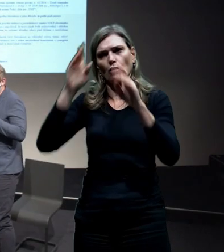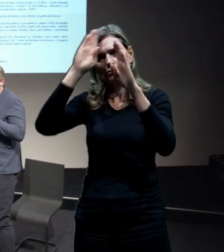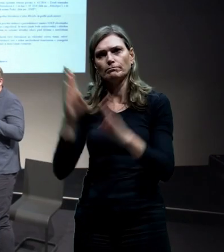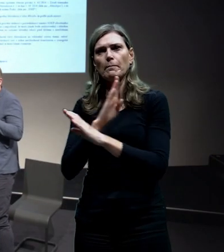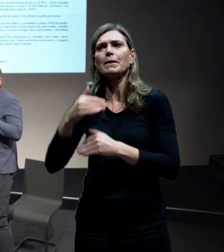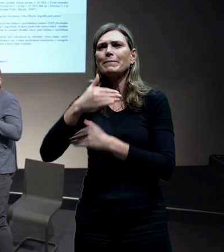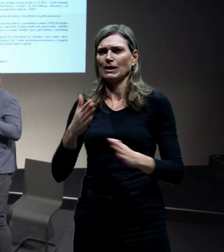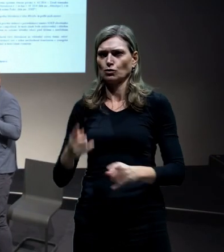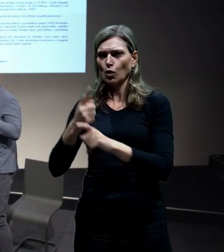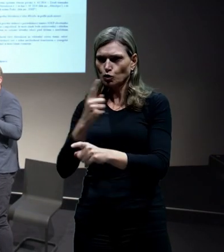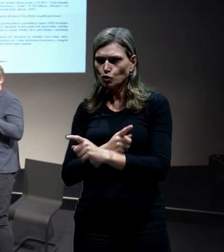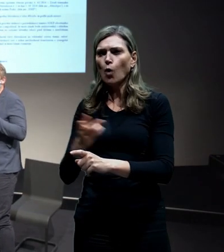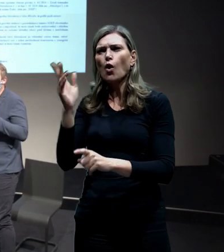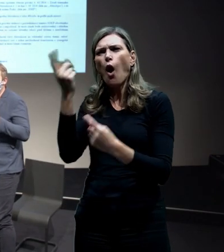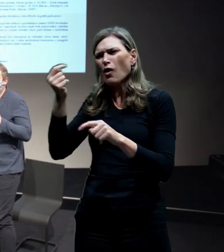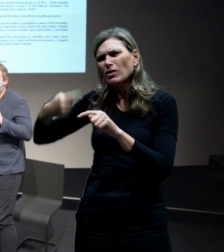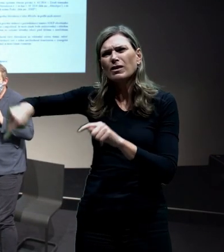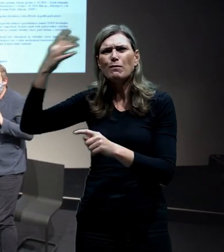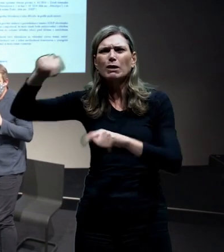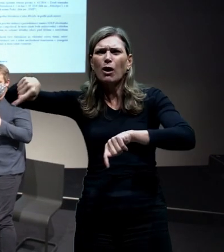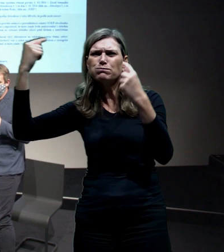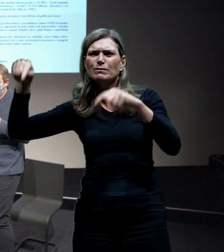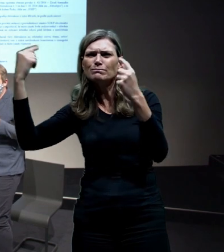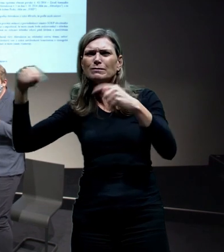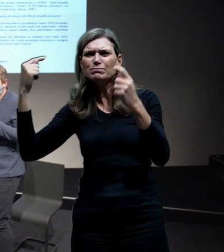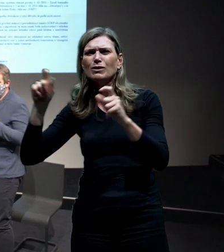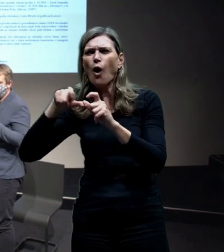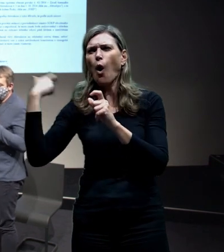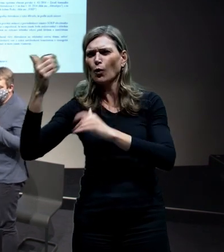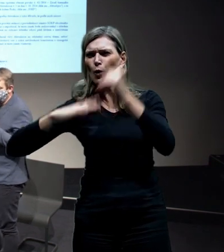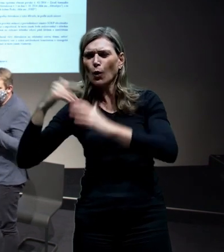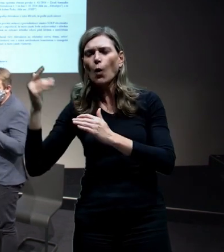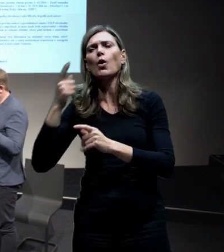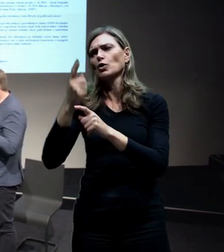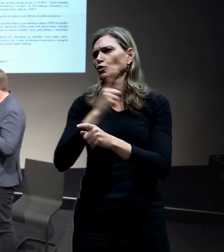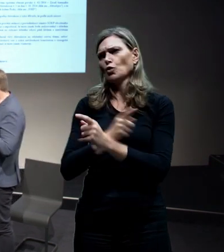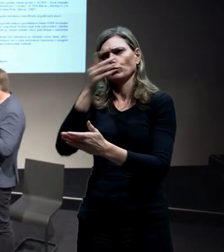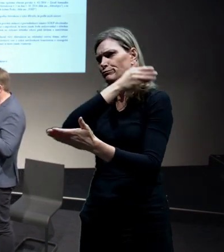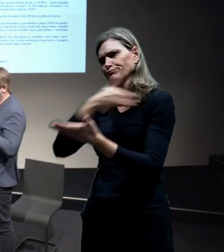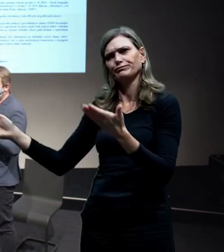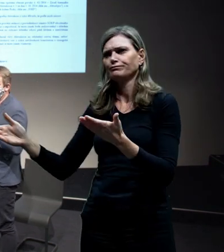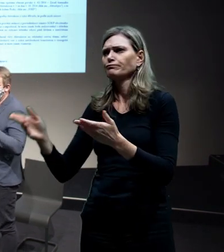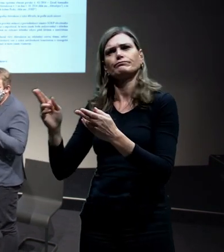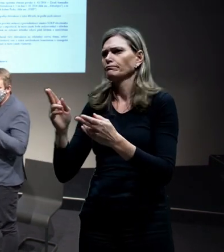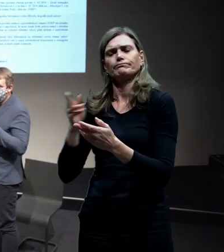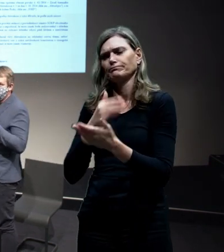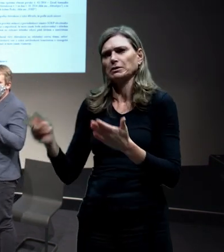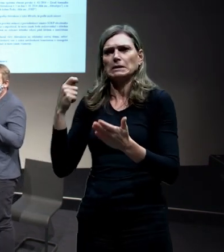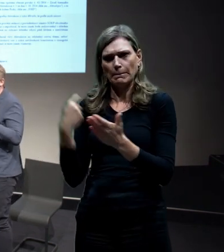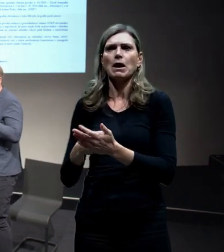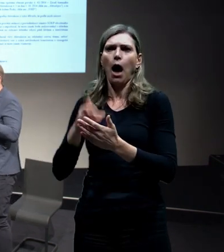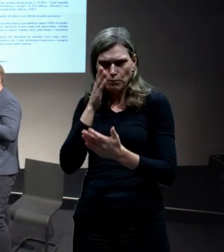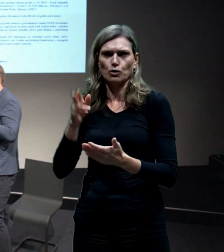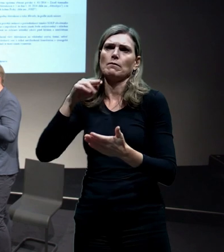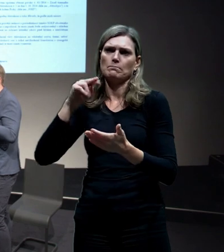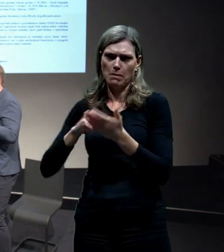zamítnut požadavek na zrušení Pražského okruhu jako poslední z daných žalob. To znamená, tomto případě